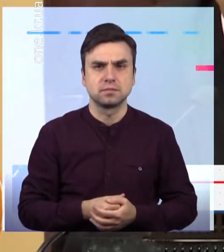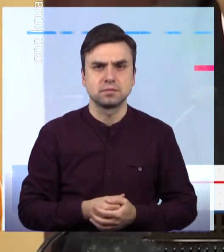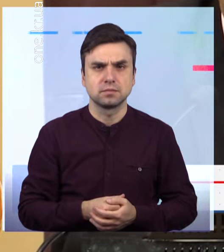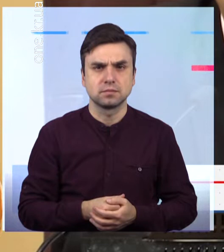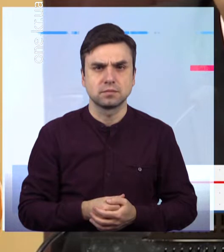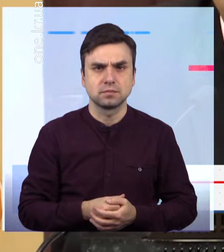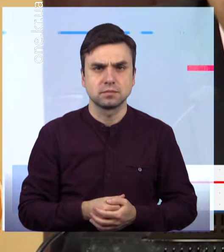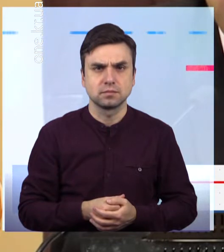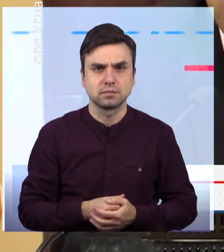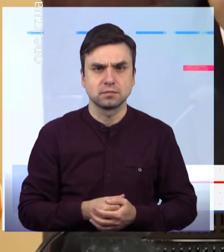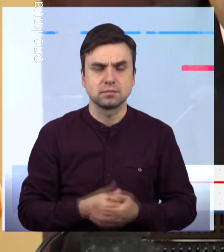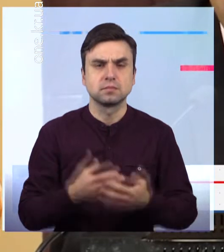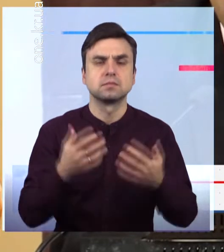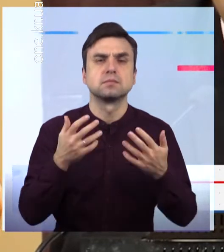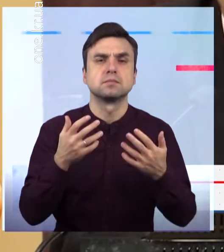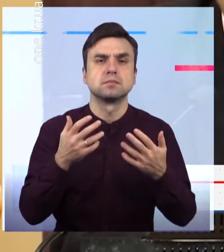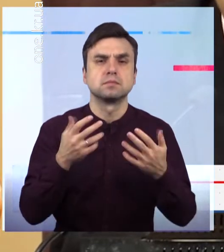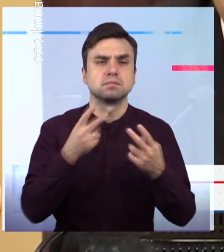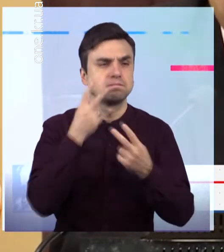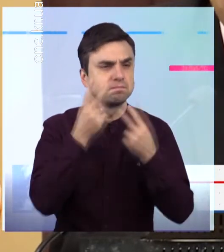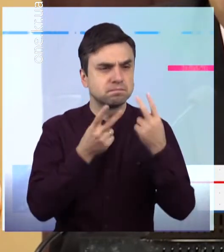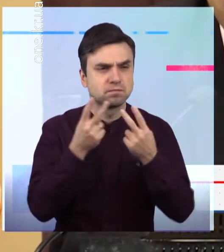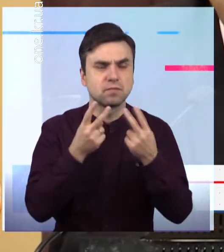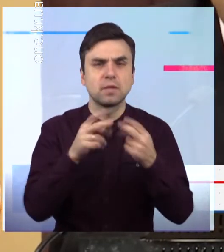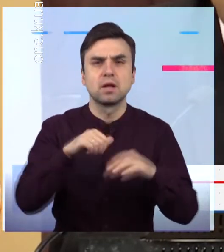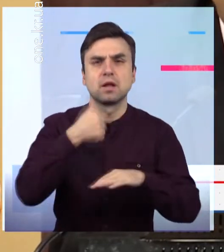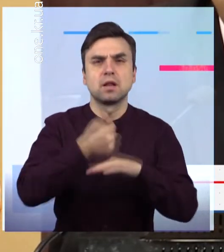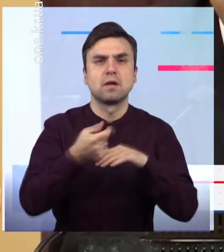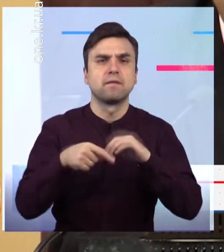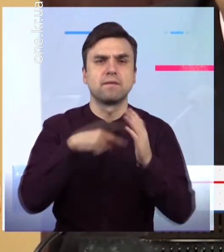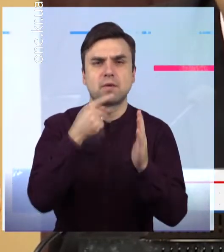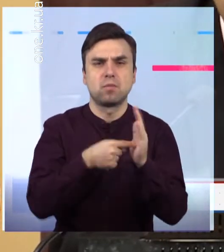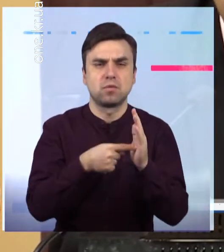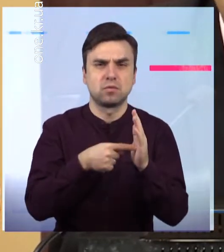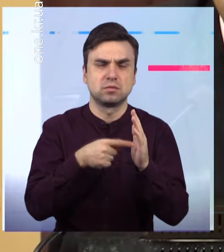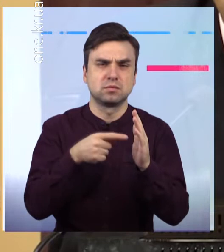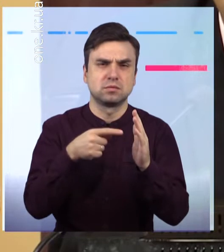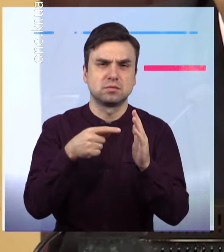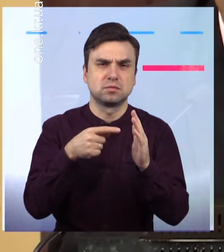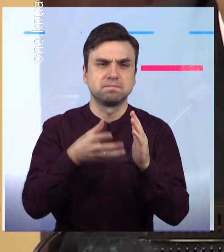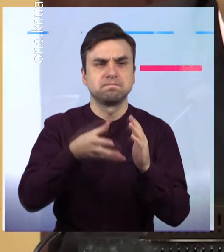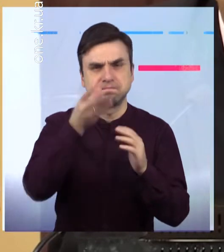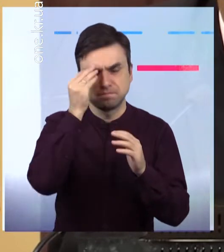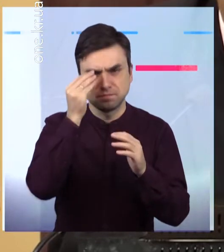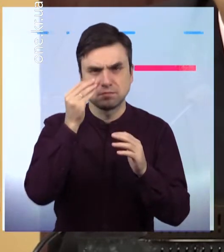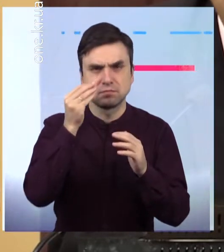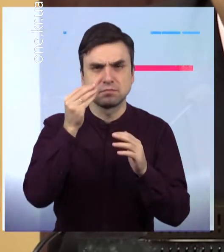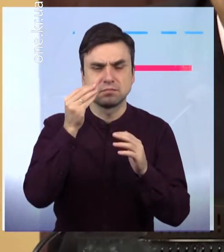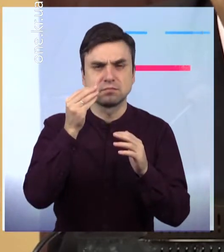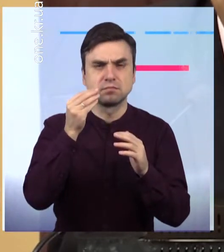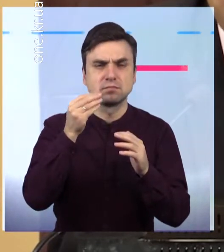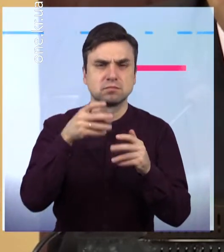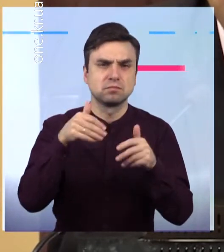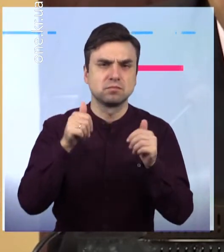питання по проведенню криворної процедури Трішки пізніше, ми називаємо сурену дату, яку буде робити